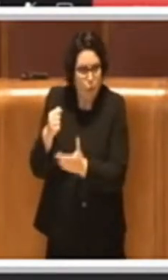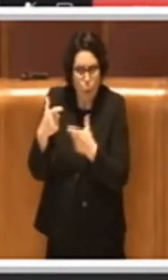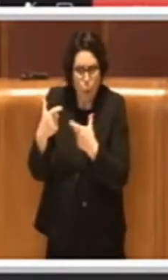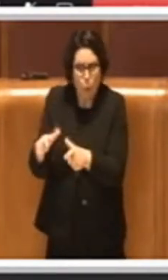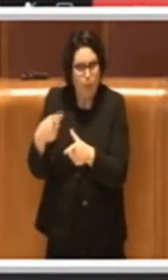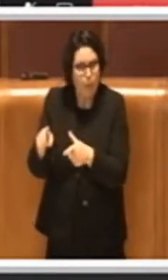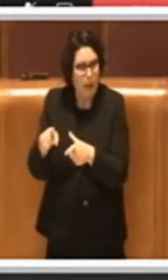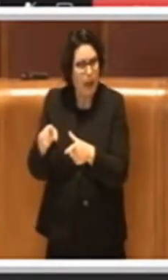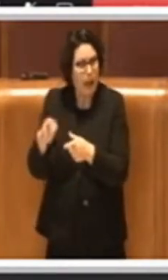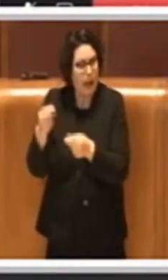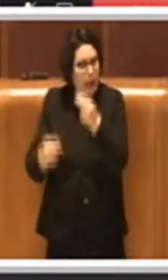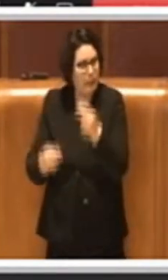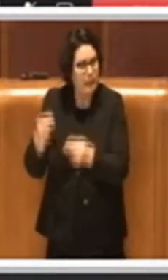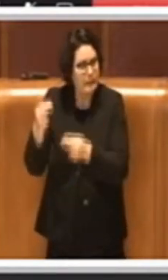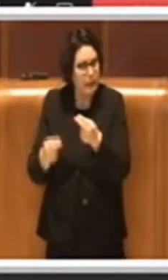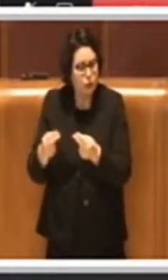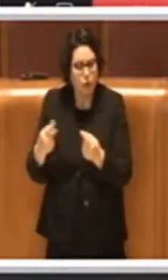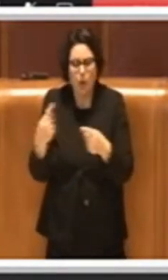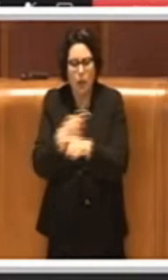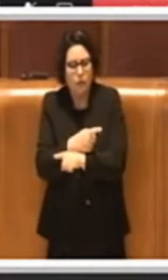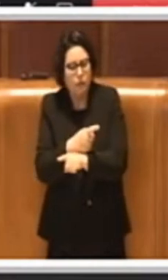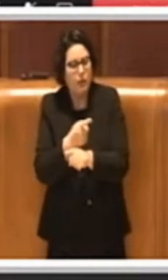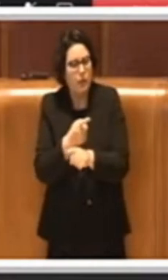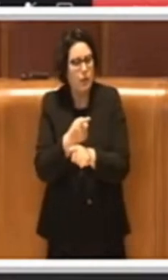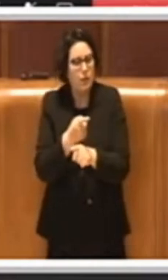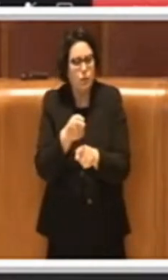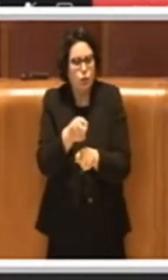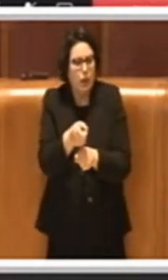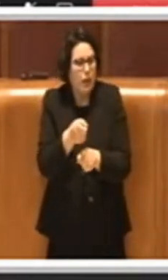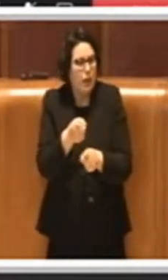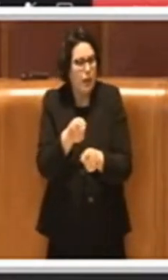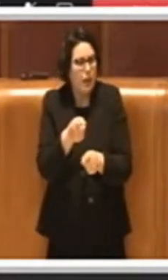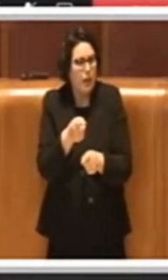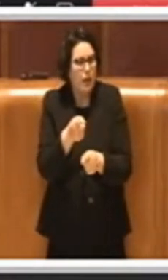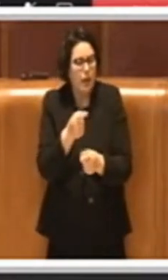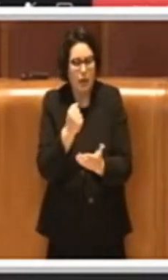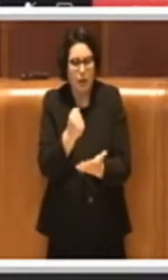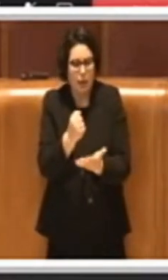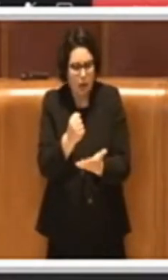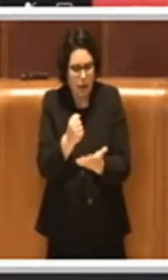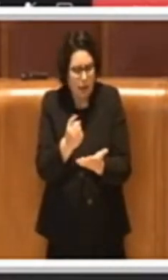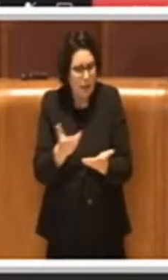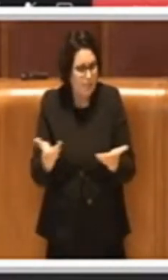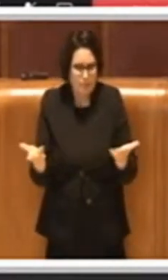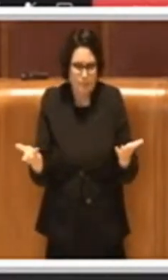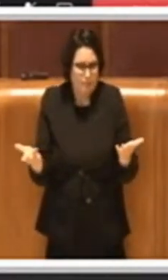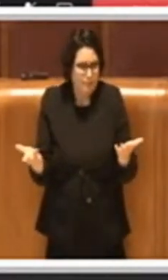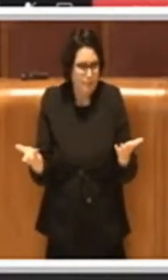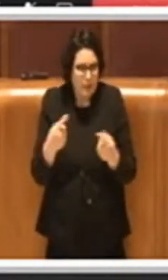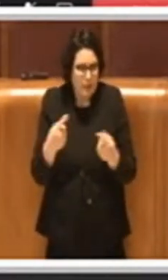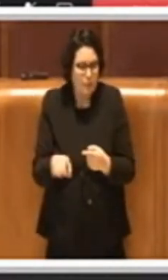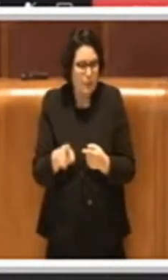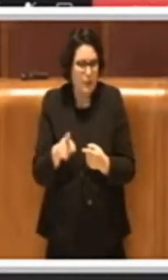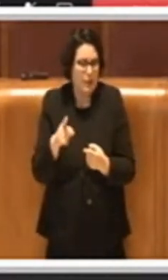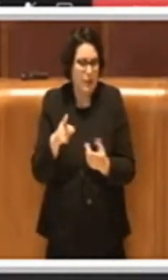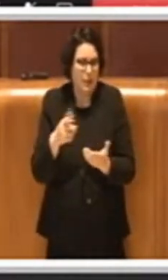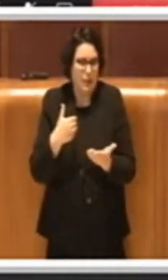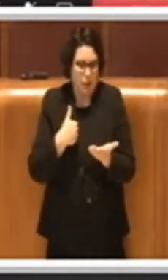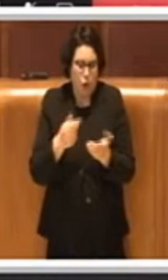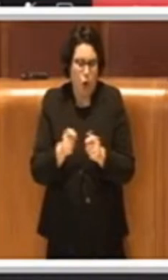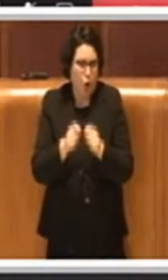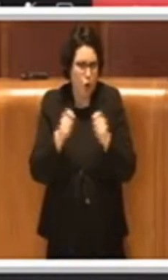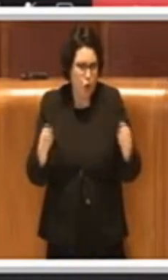'amministrazione, bene che poi è stato comunque immediatamente sfruttato. Perciò anche io a questo punto leggo